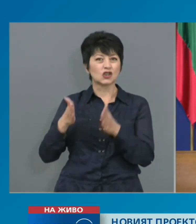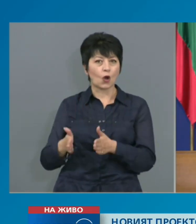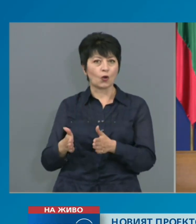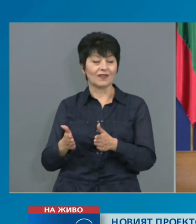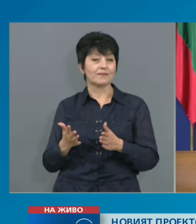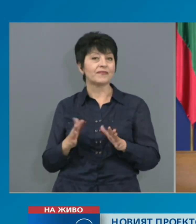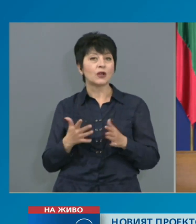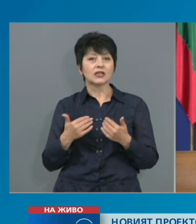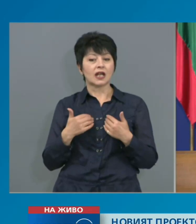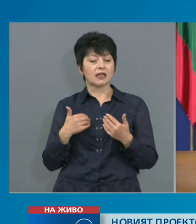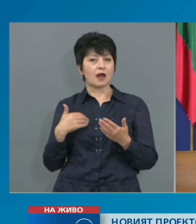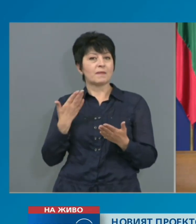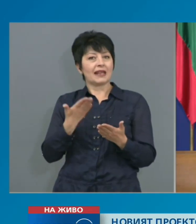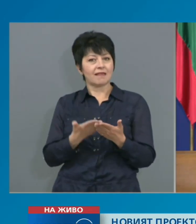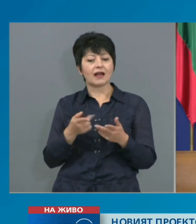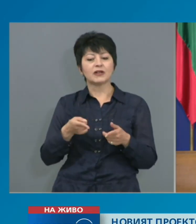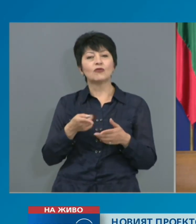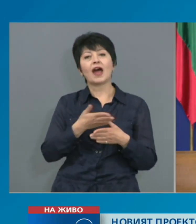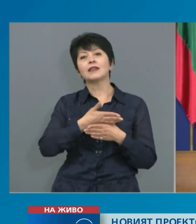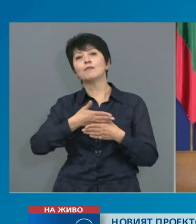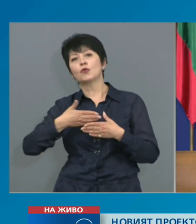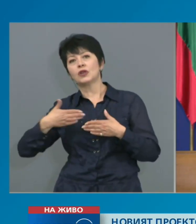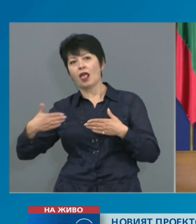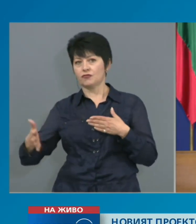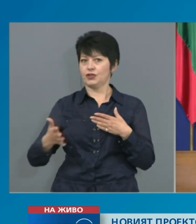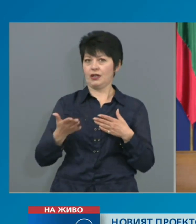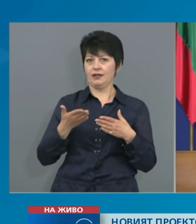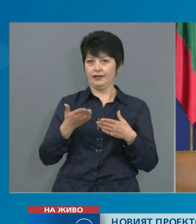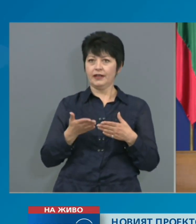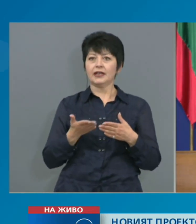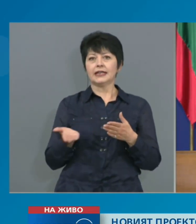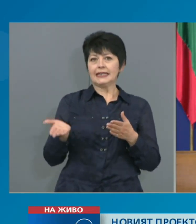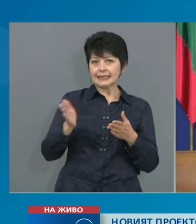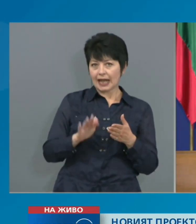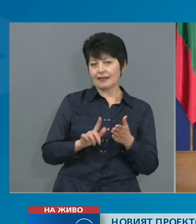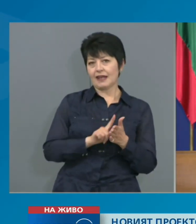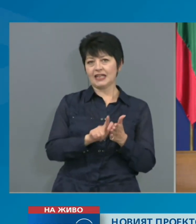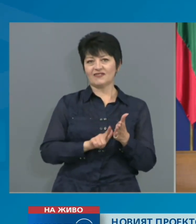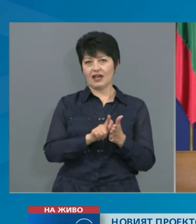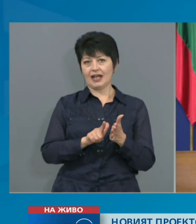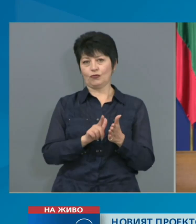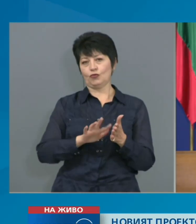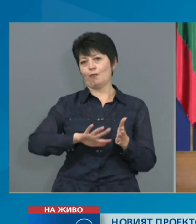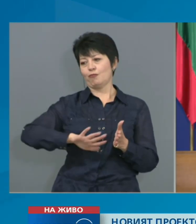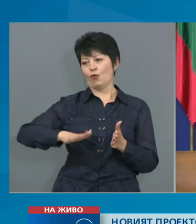ние предлагаме те да продължат да действат и след отмяната на извареното положение, така както е дефинирано в Конституцията.